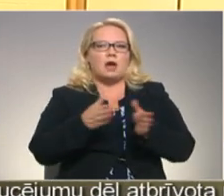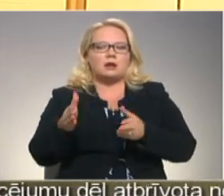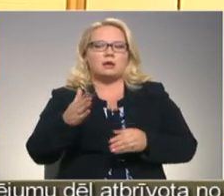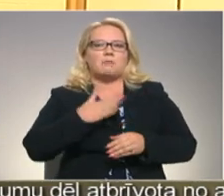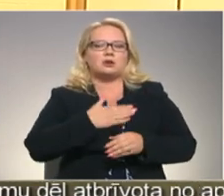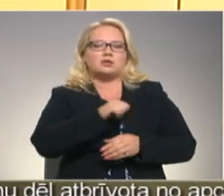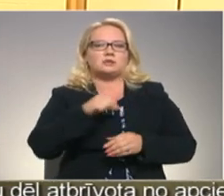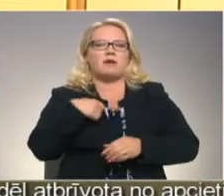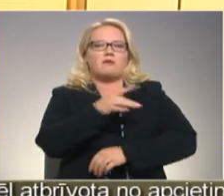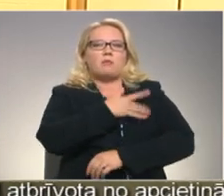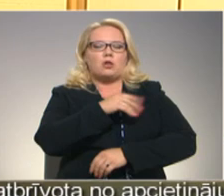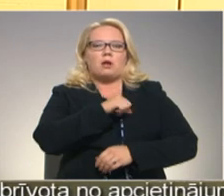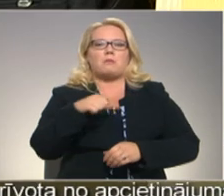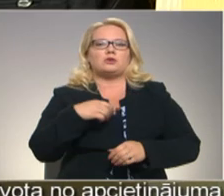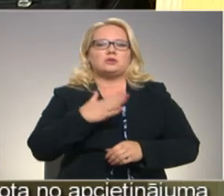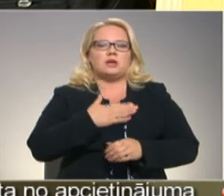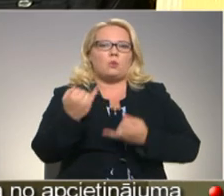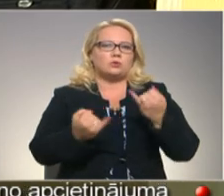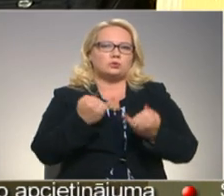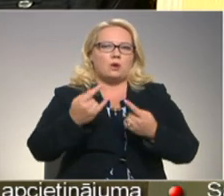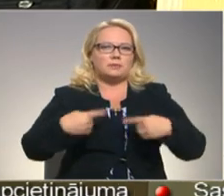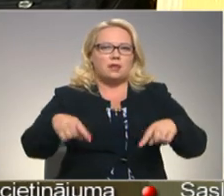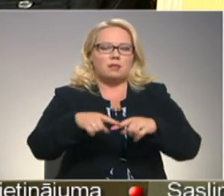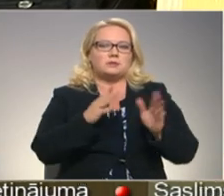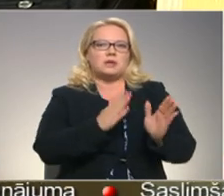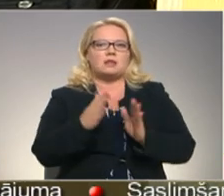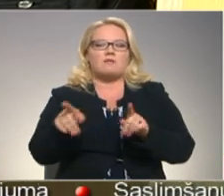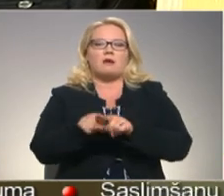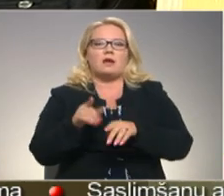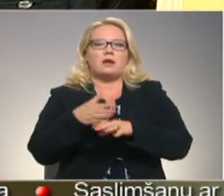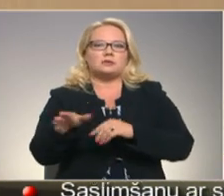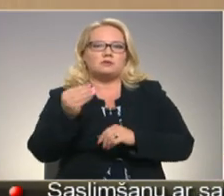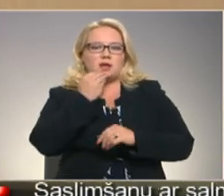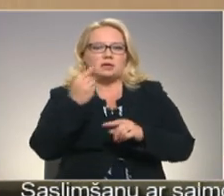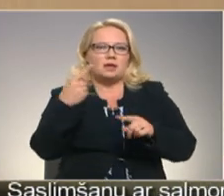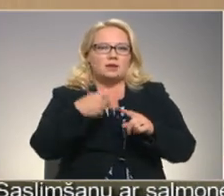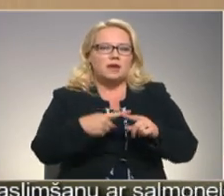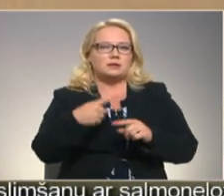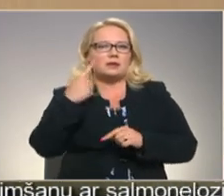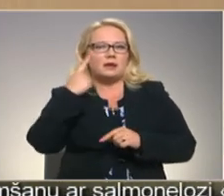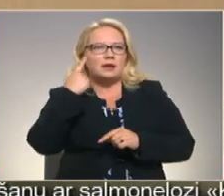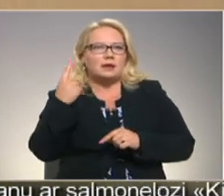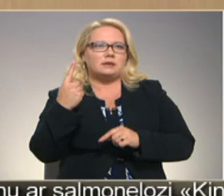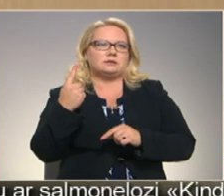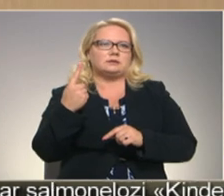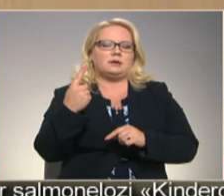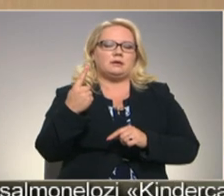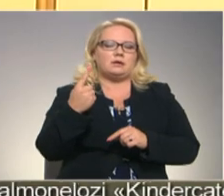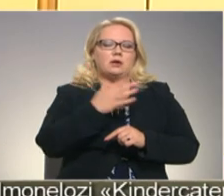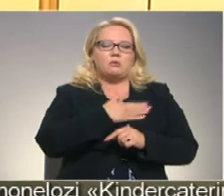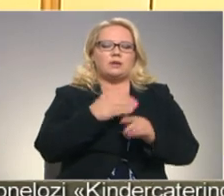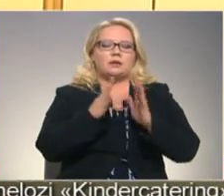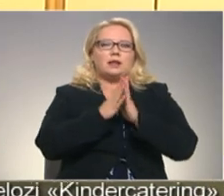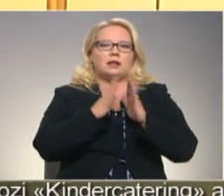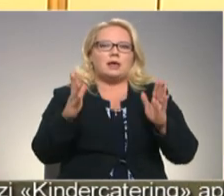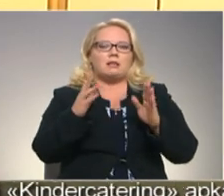apkalpo, paši uzkop telps, gatavo arī atsevišķi šeidienas reizes. Noteiksim, rīsi dominē, tie ir ļoti lielā